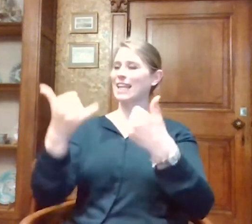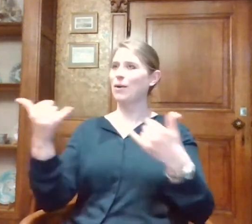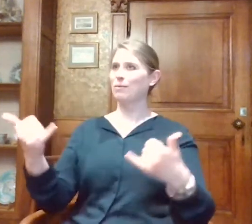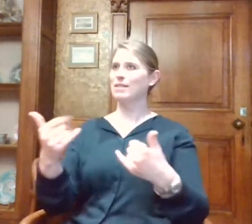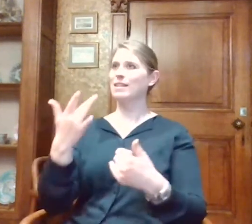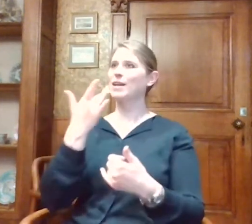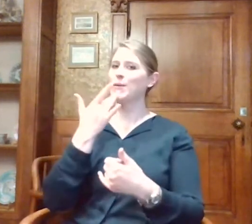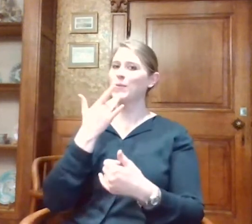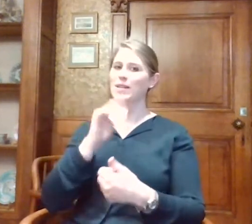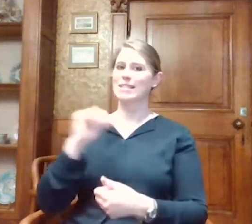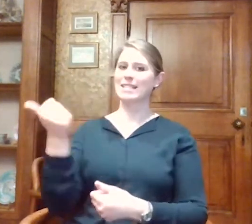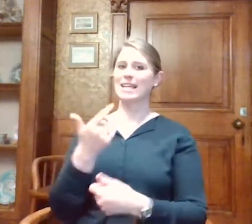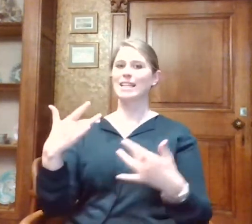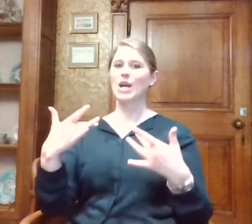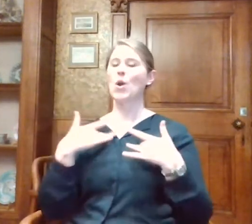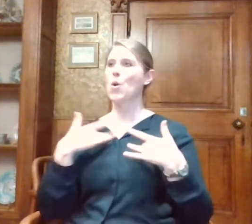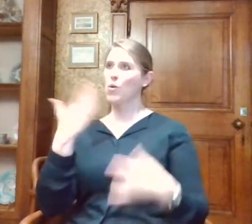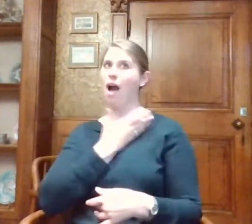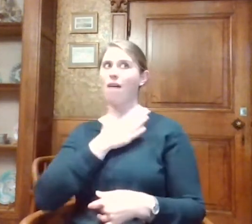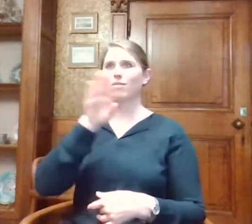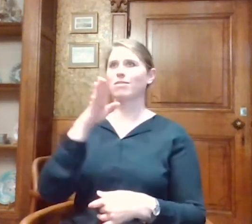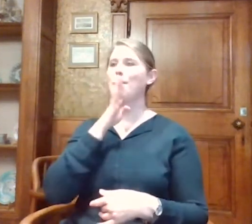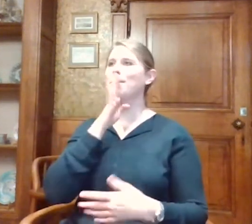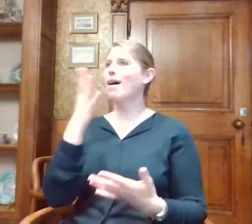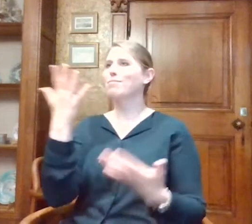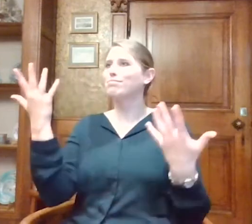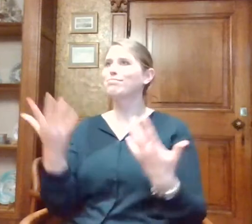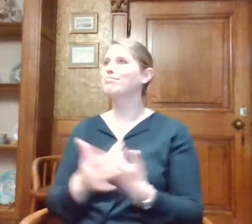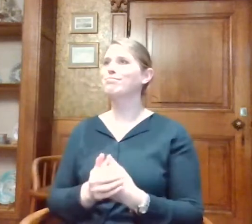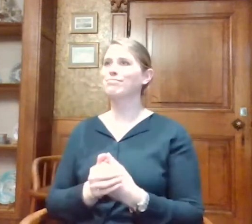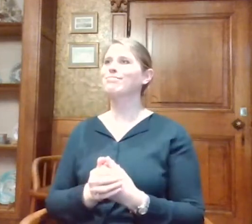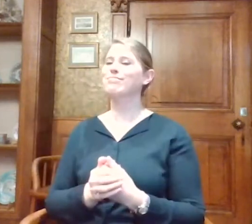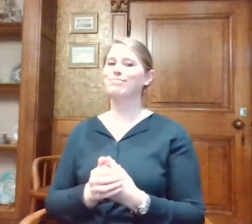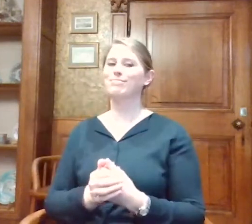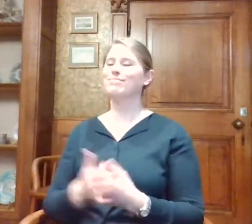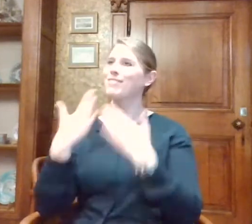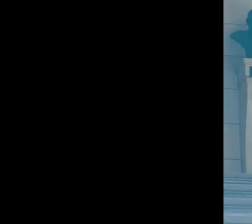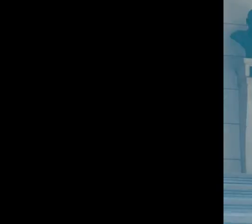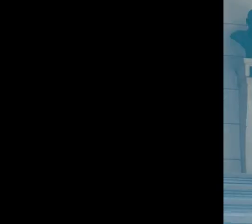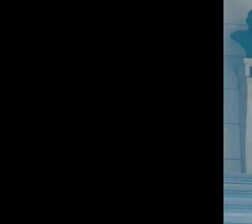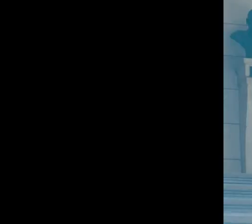dan wens ik jullie nog een fijne avond, namiddag. Dus dankjewel.